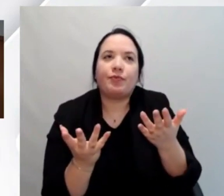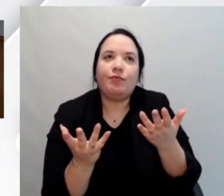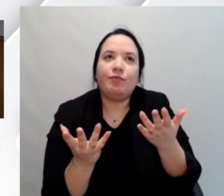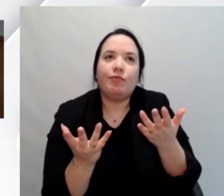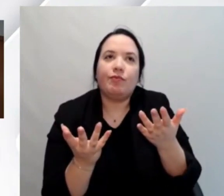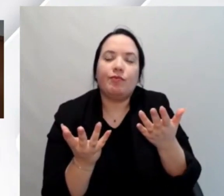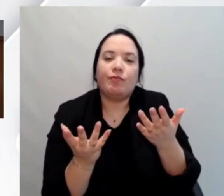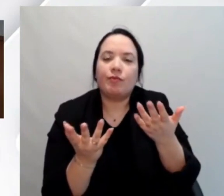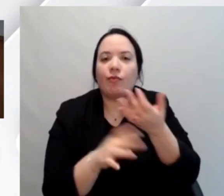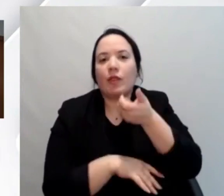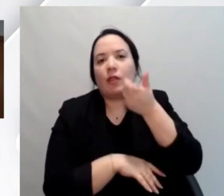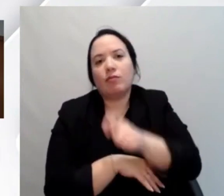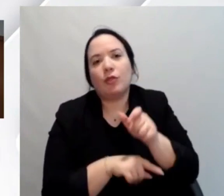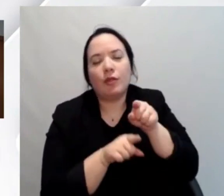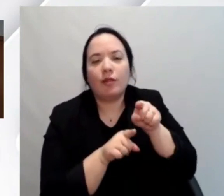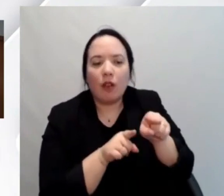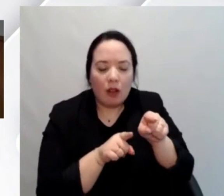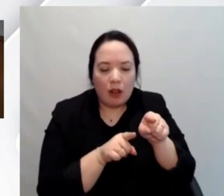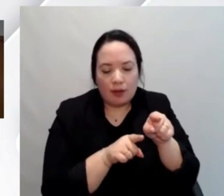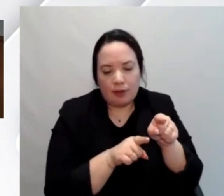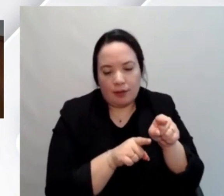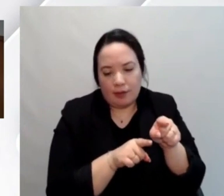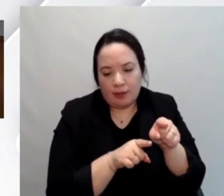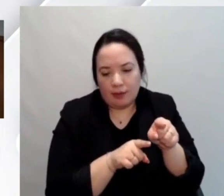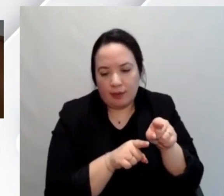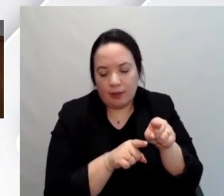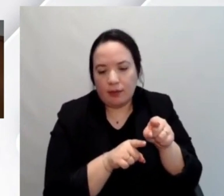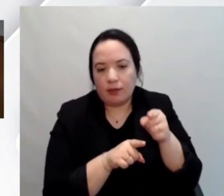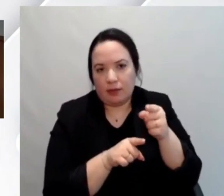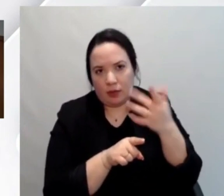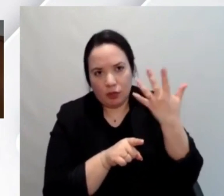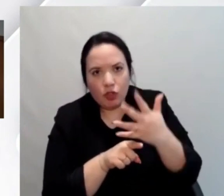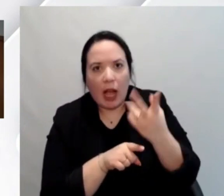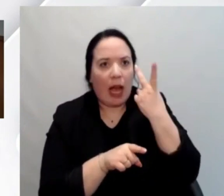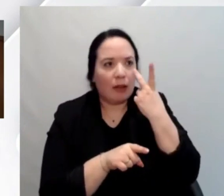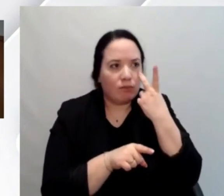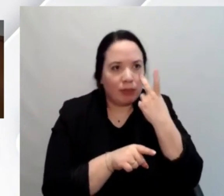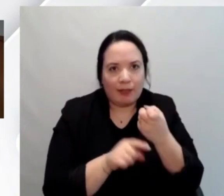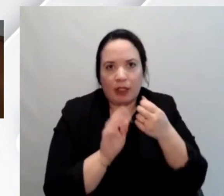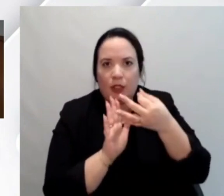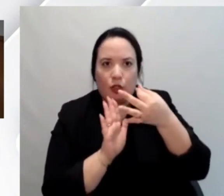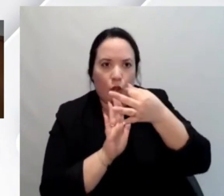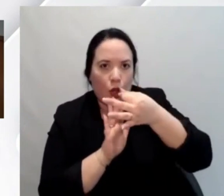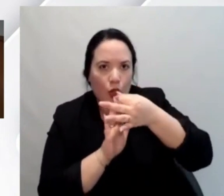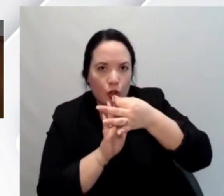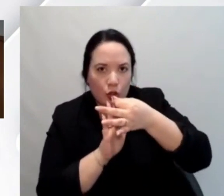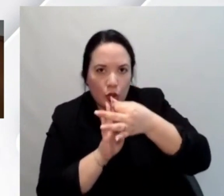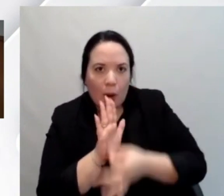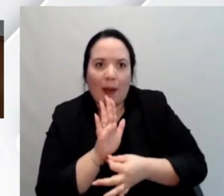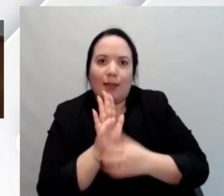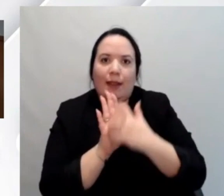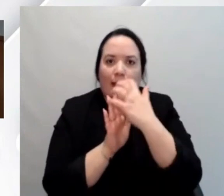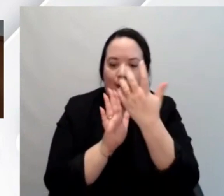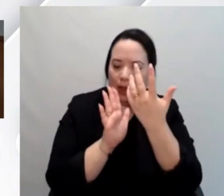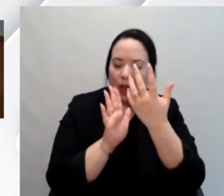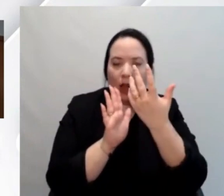al di là diciamo così di quello che è stato previsto dalle normative vigenti che a